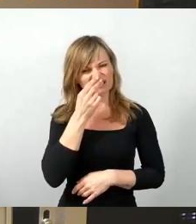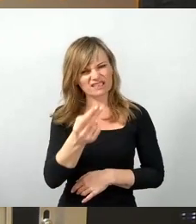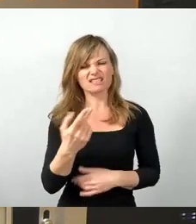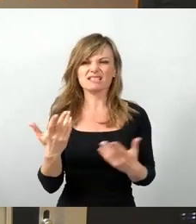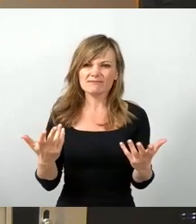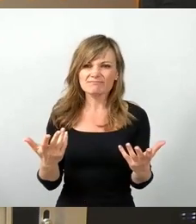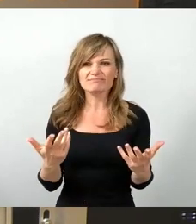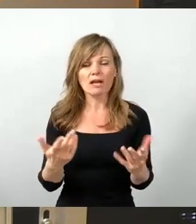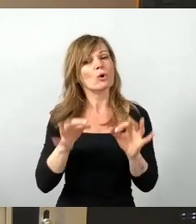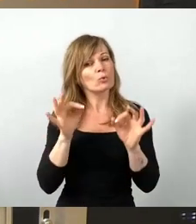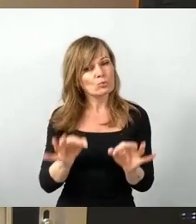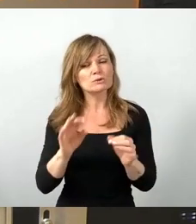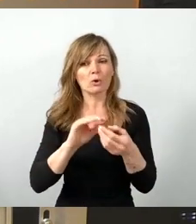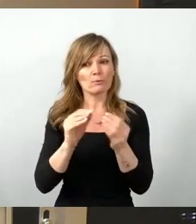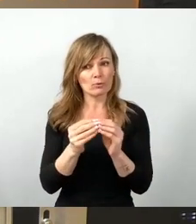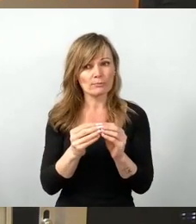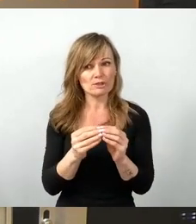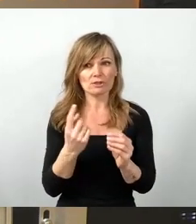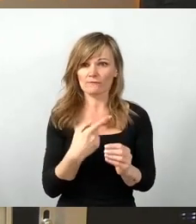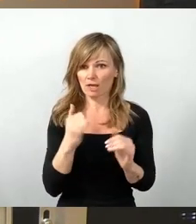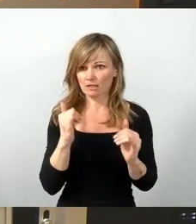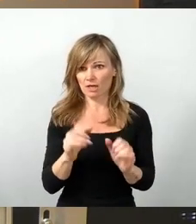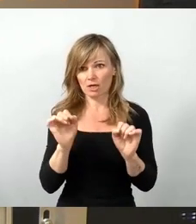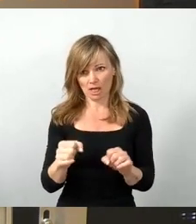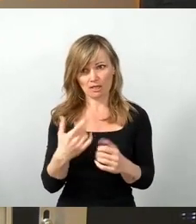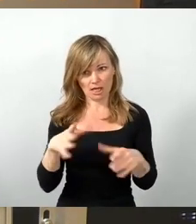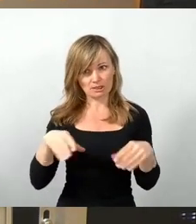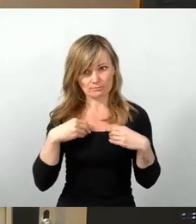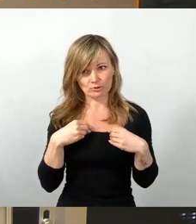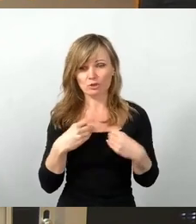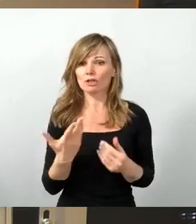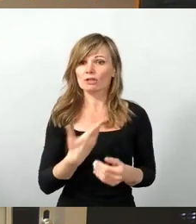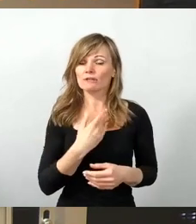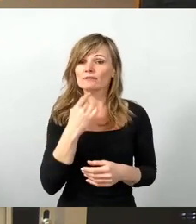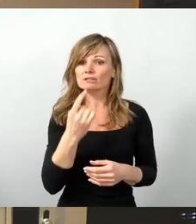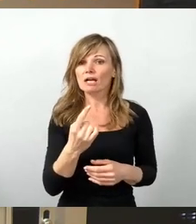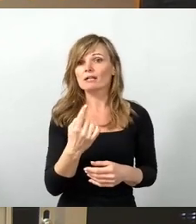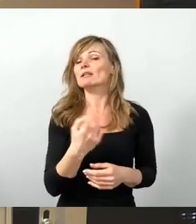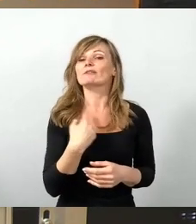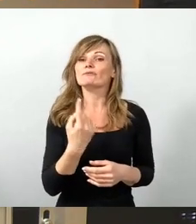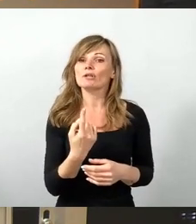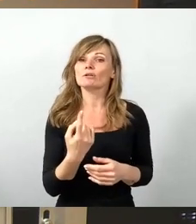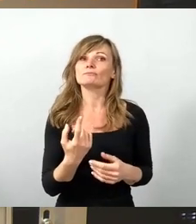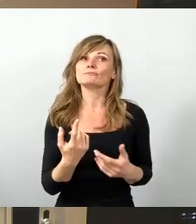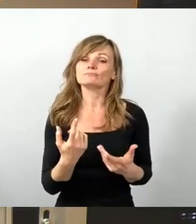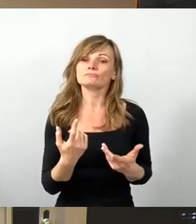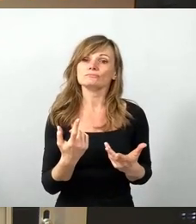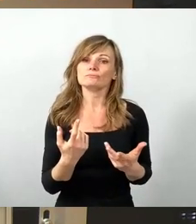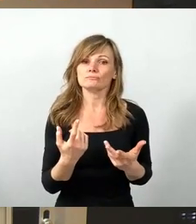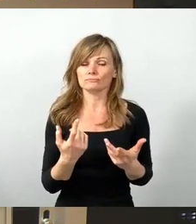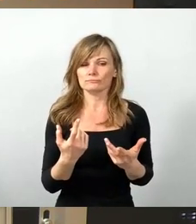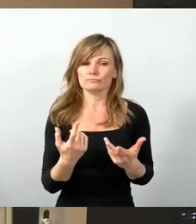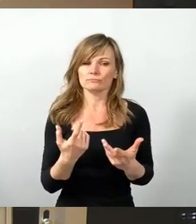Kompromiss, mit dem wir auch mitgehen können. Und ich will an der Stelle auch sagen, wir sind ja sehr große Kompromisse schon